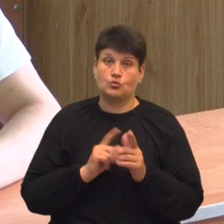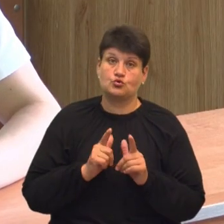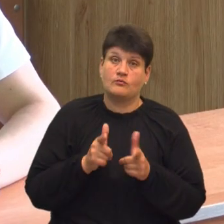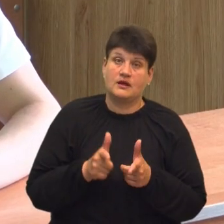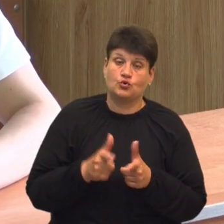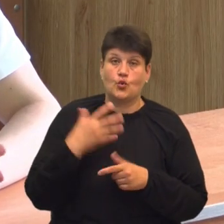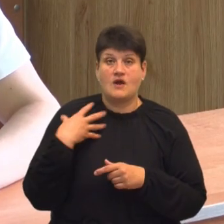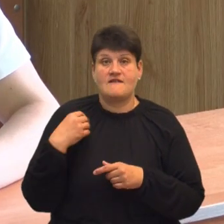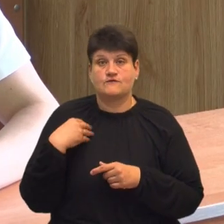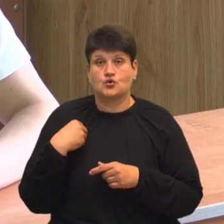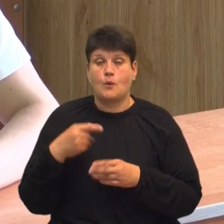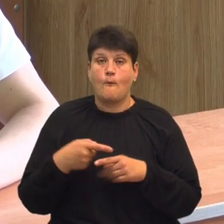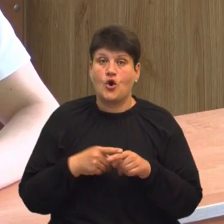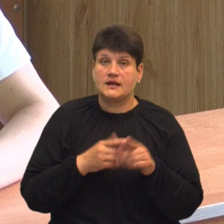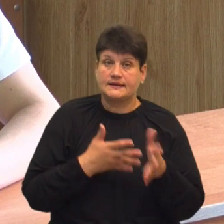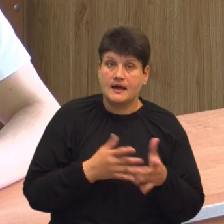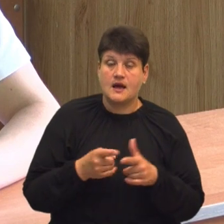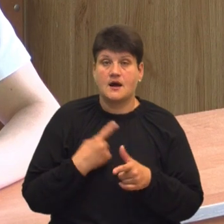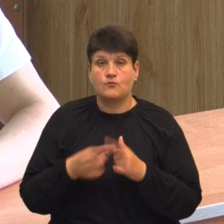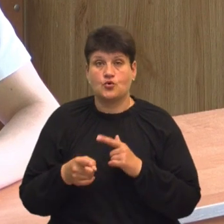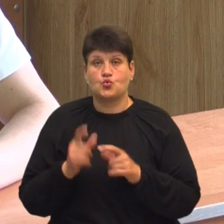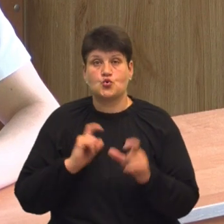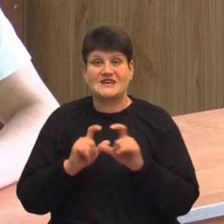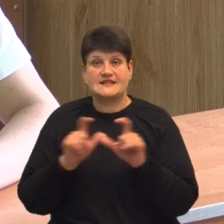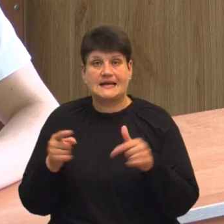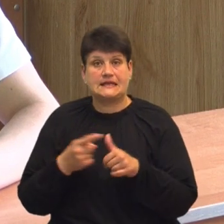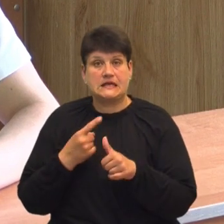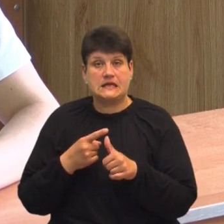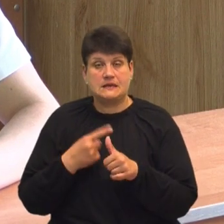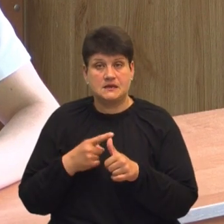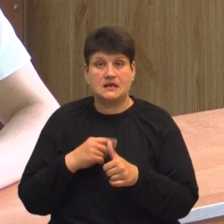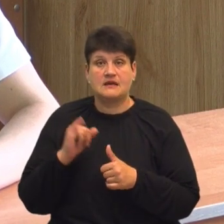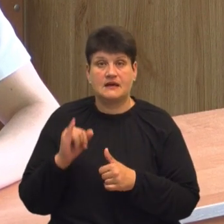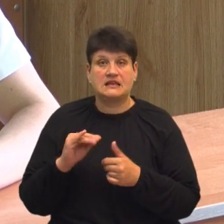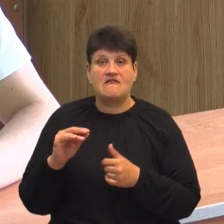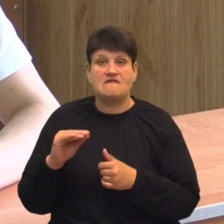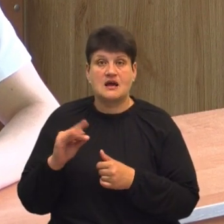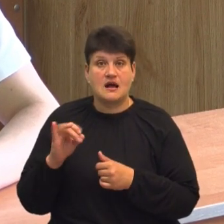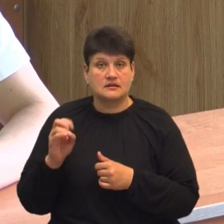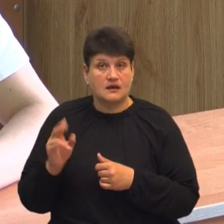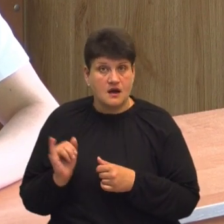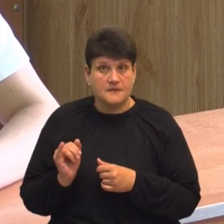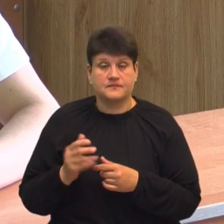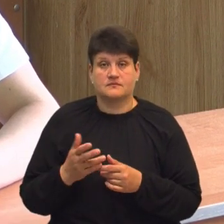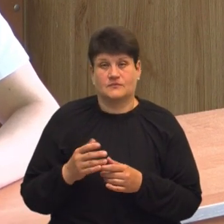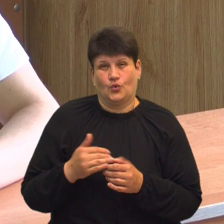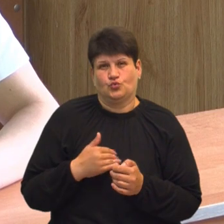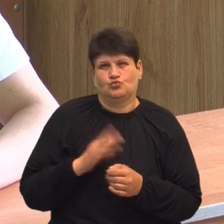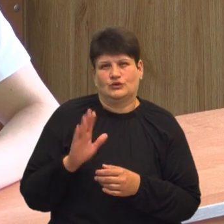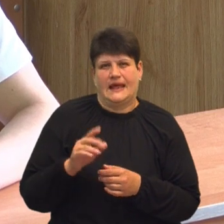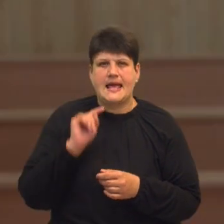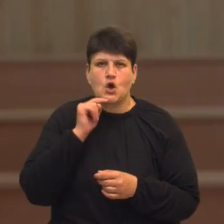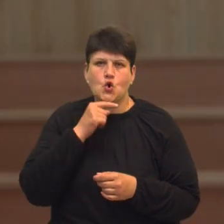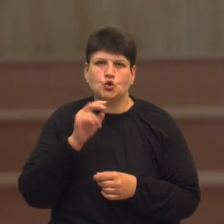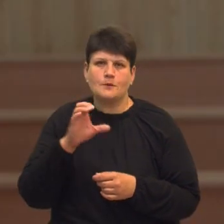політехніку, або в університет імені Івана Франка. Поки ще не проділився, але, скоріше за все, буде економістом. Пілю поступам